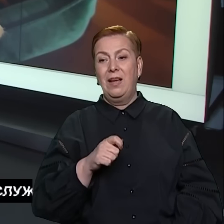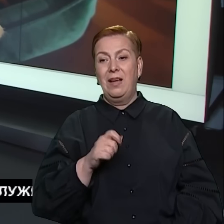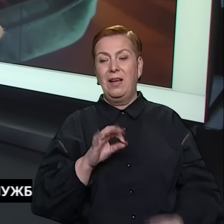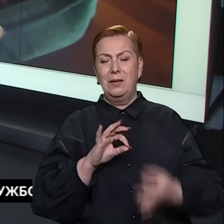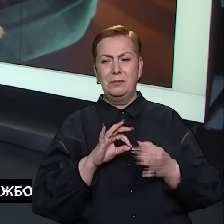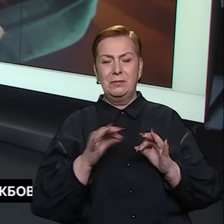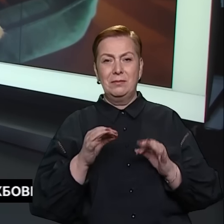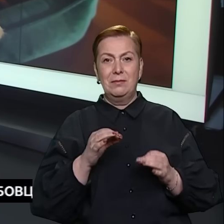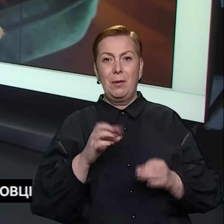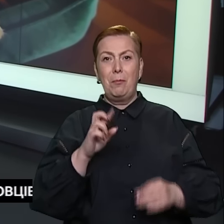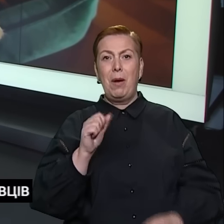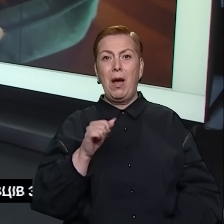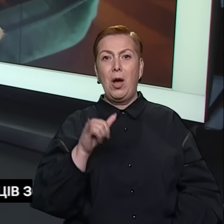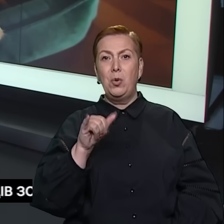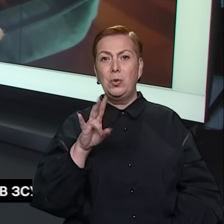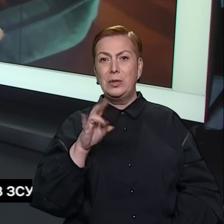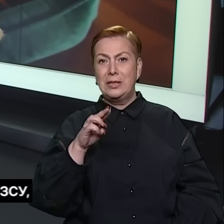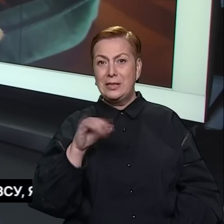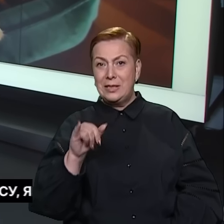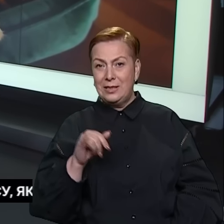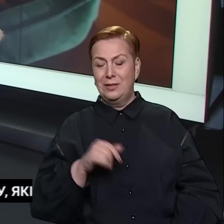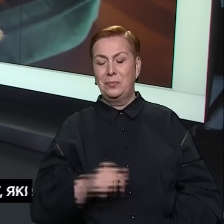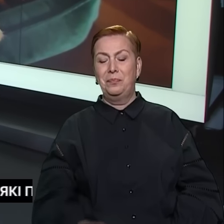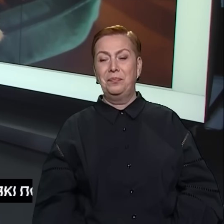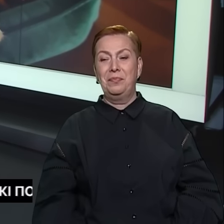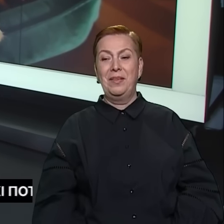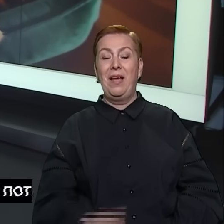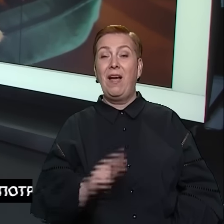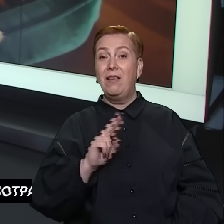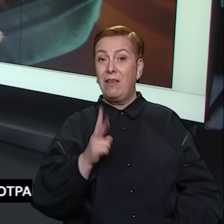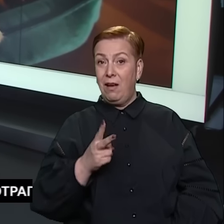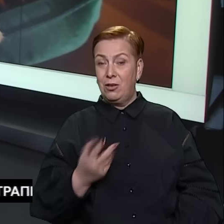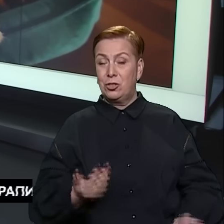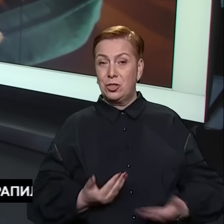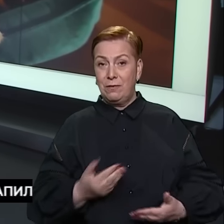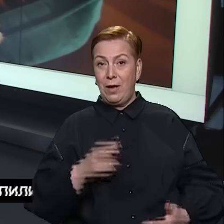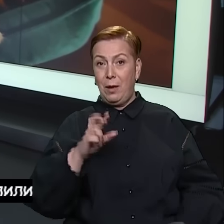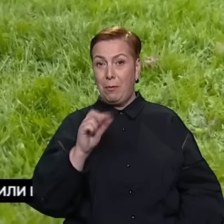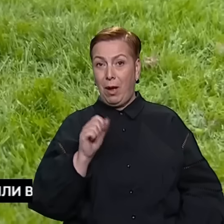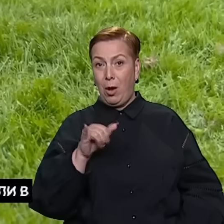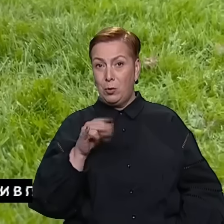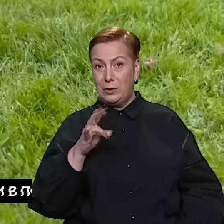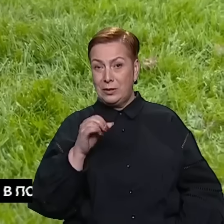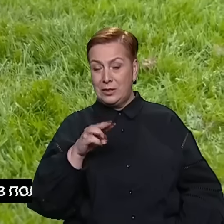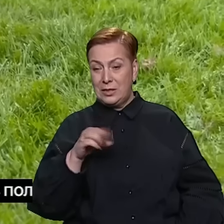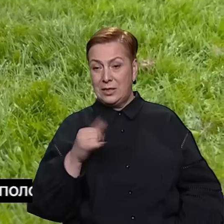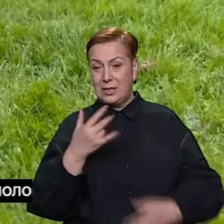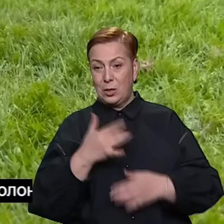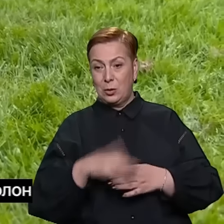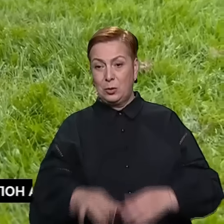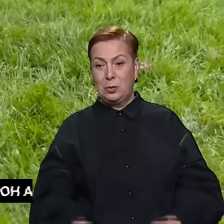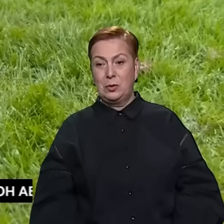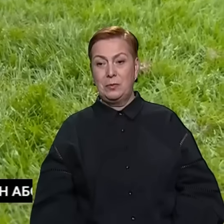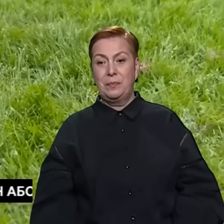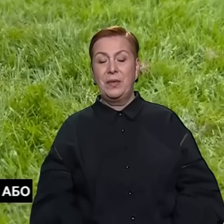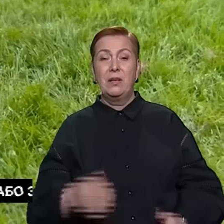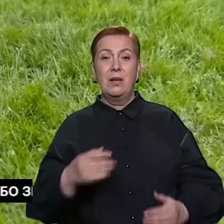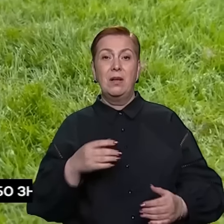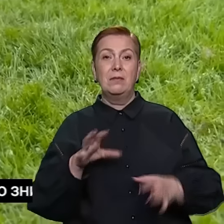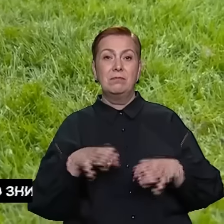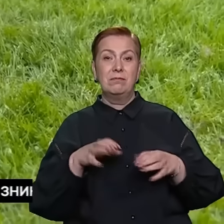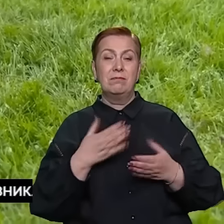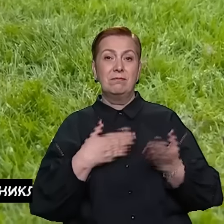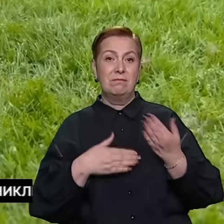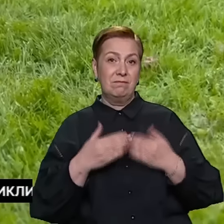Як живе Баунті за кордоном? Олена Жикалова розкаже. Цей пес Баунті з притулку у місті